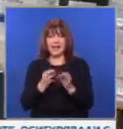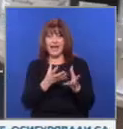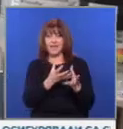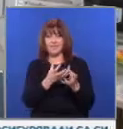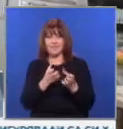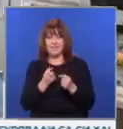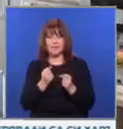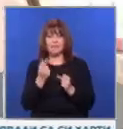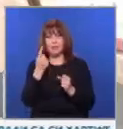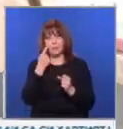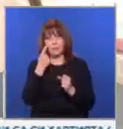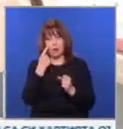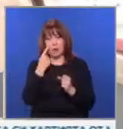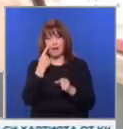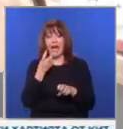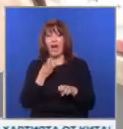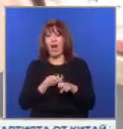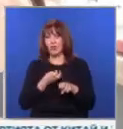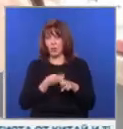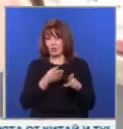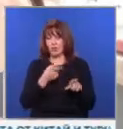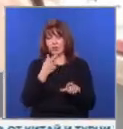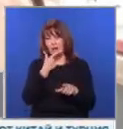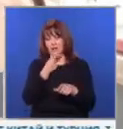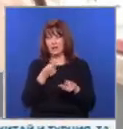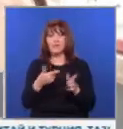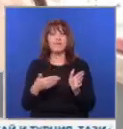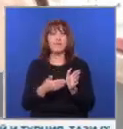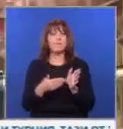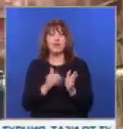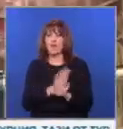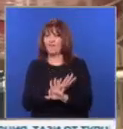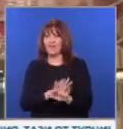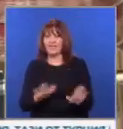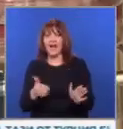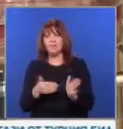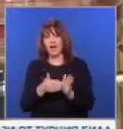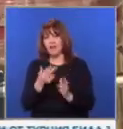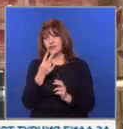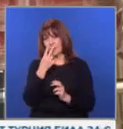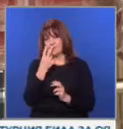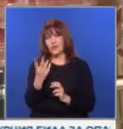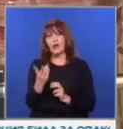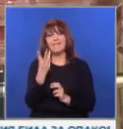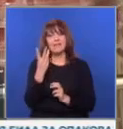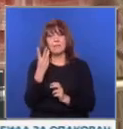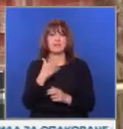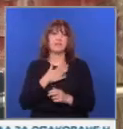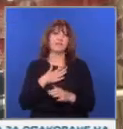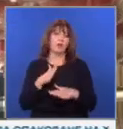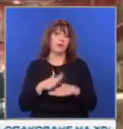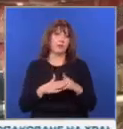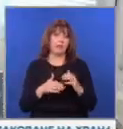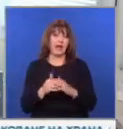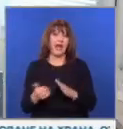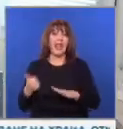микробиологична проба, а доктор Калина Цанкова разпознава причинителя веднага, макар че го е виждала само три пъти в своята практика.